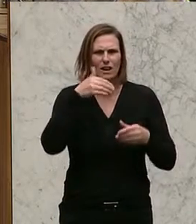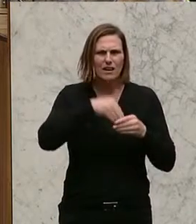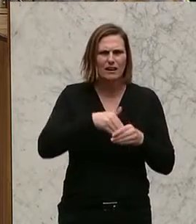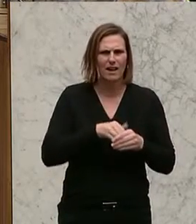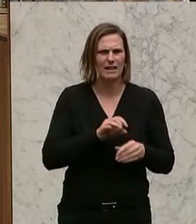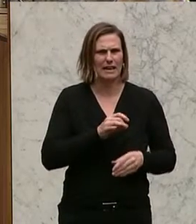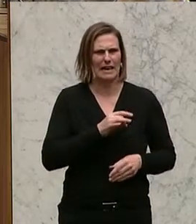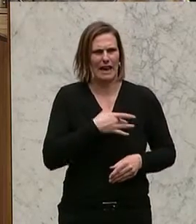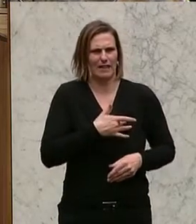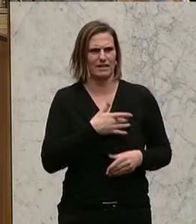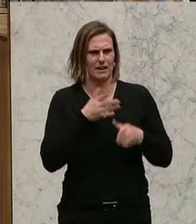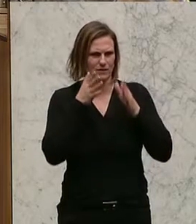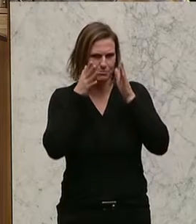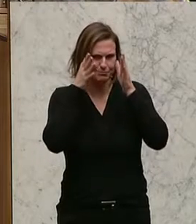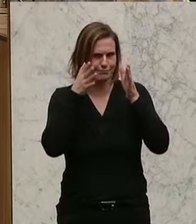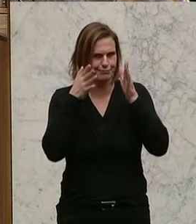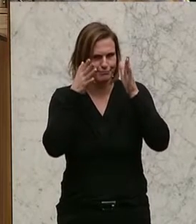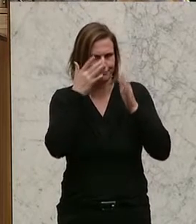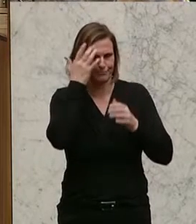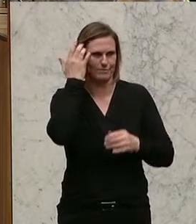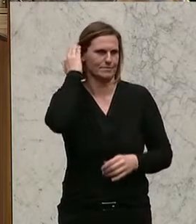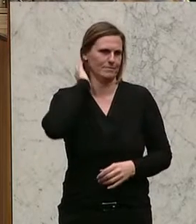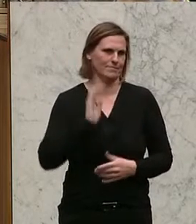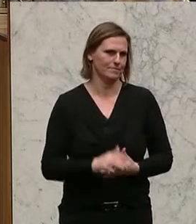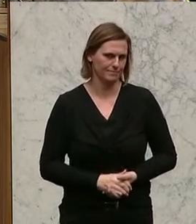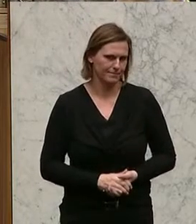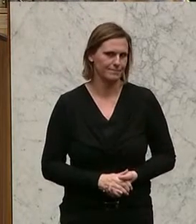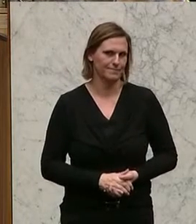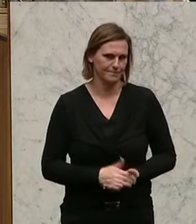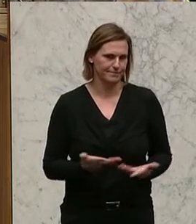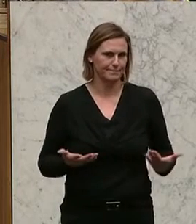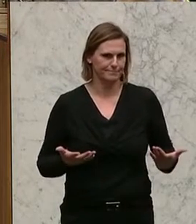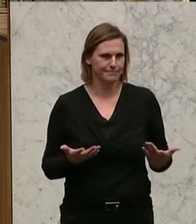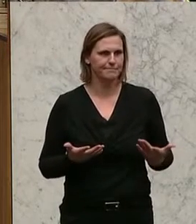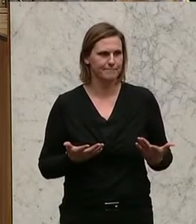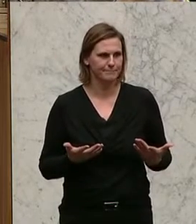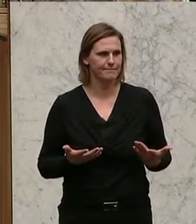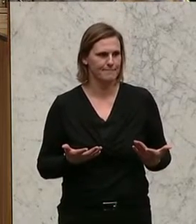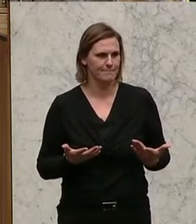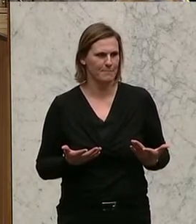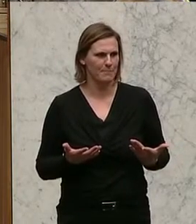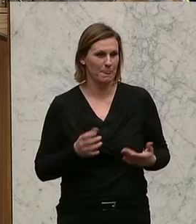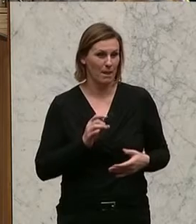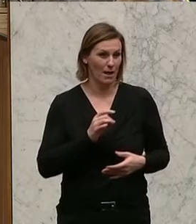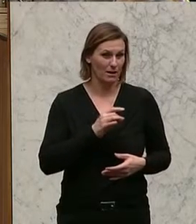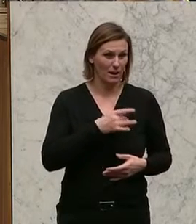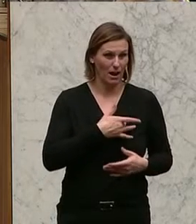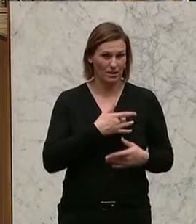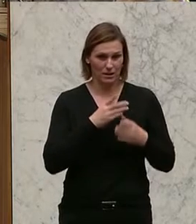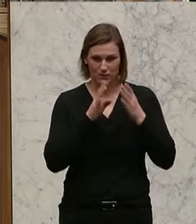Realitätsverweigerung. Diese Realitätsverweigerung hat bei manchen